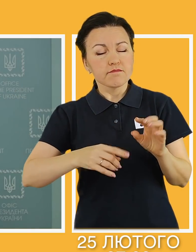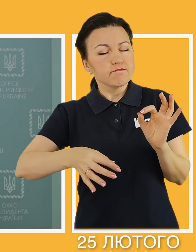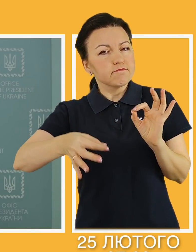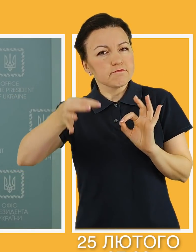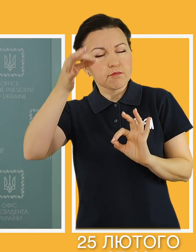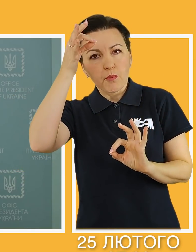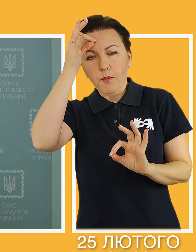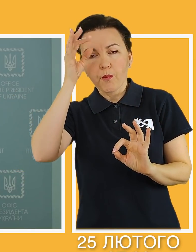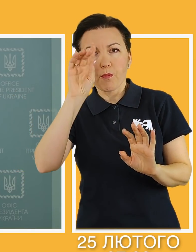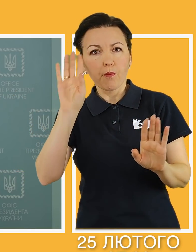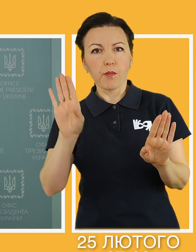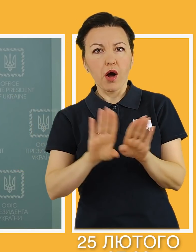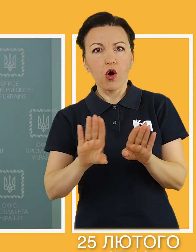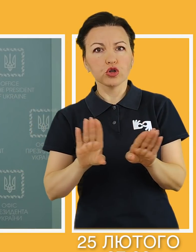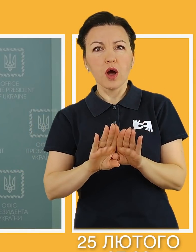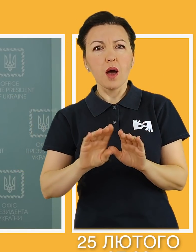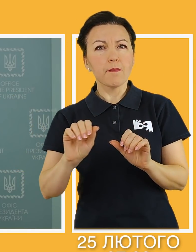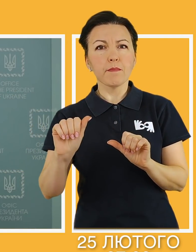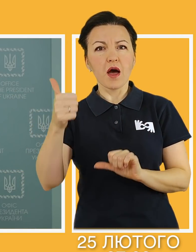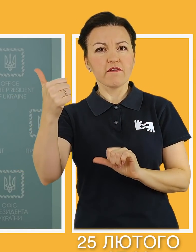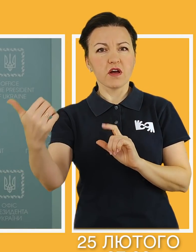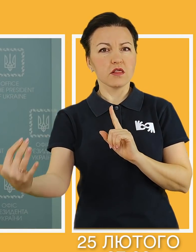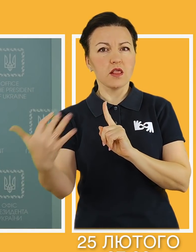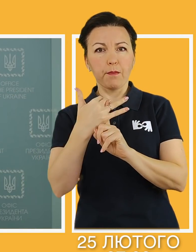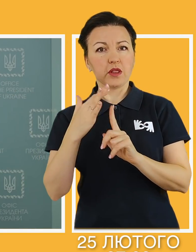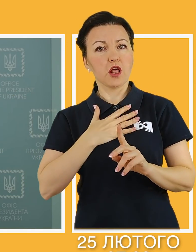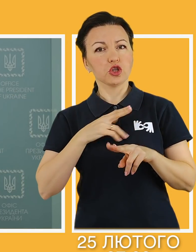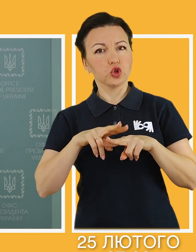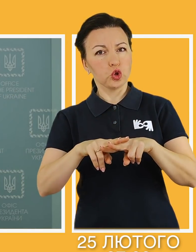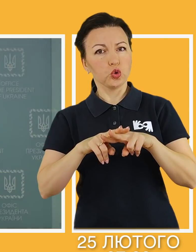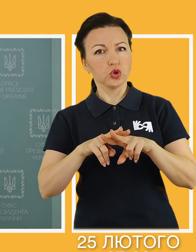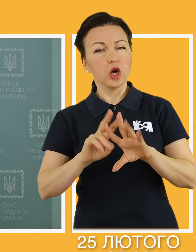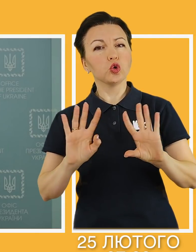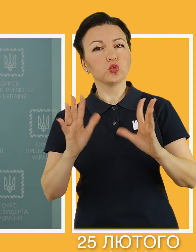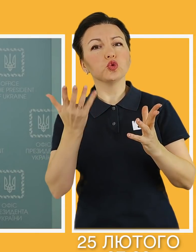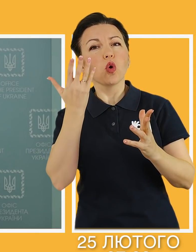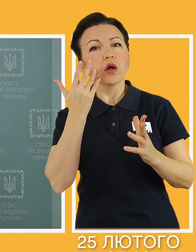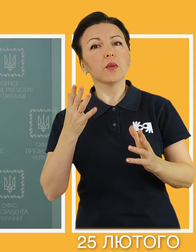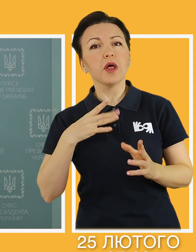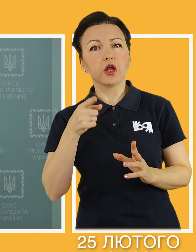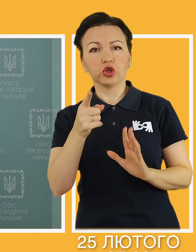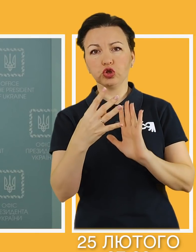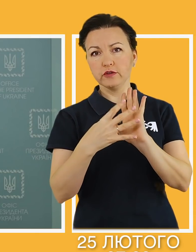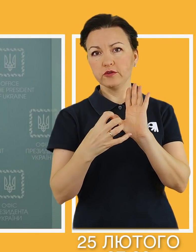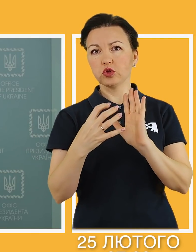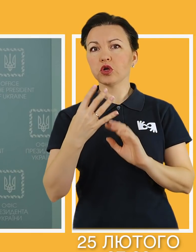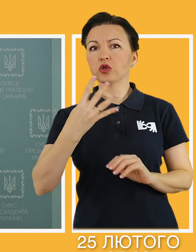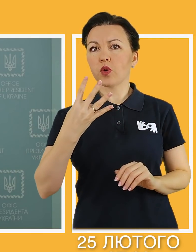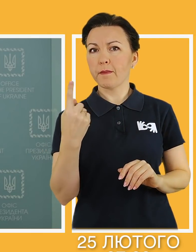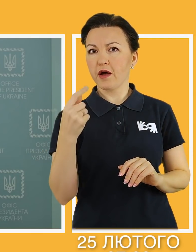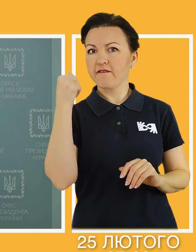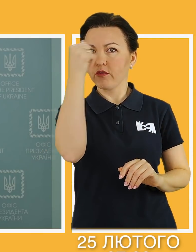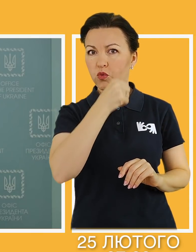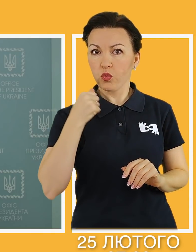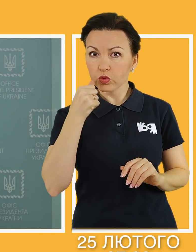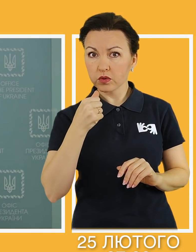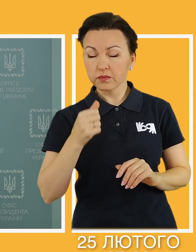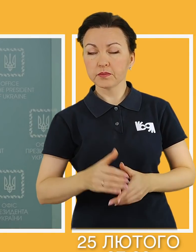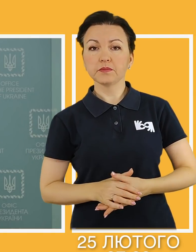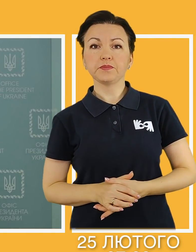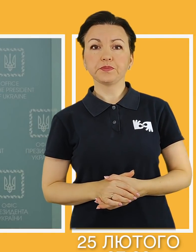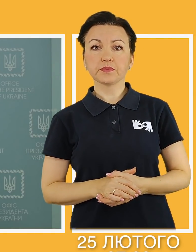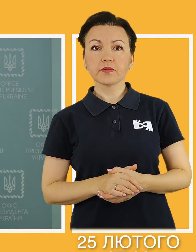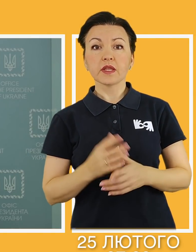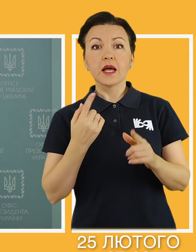нагадує перший такий же напад на нашу столицю, який відбувся у 1941 році.